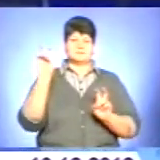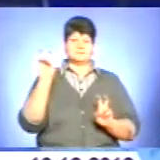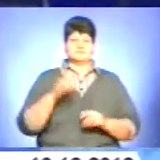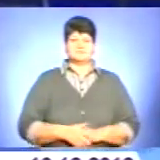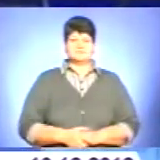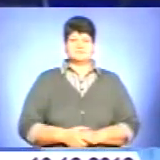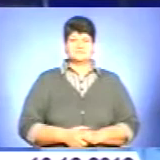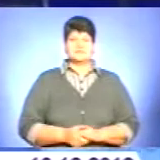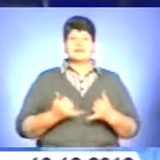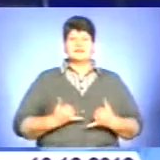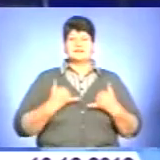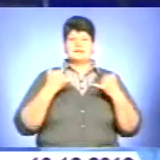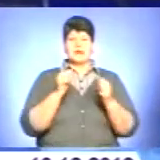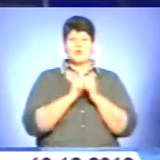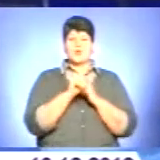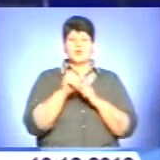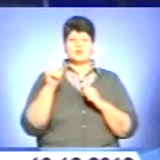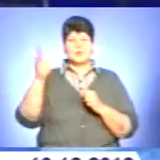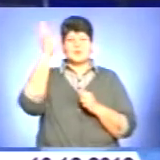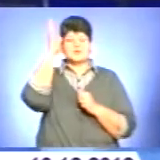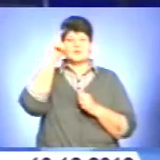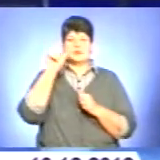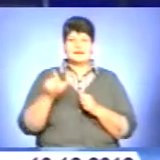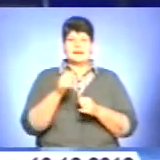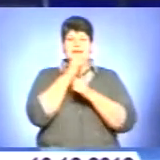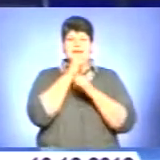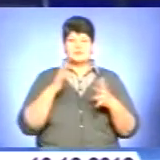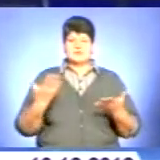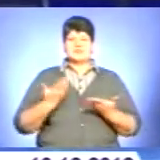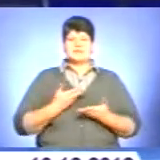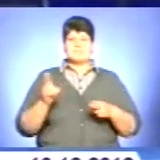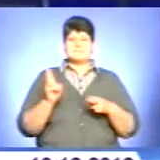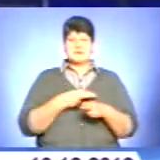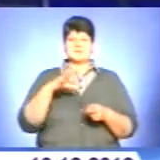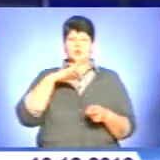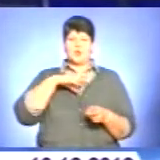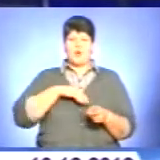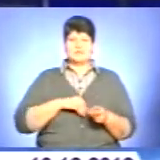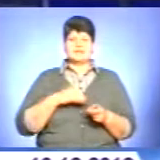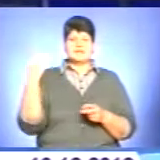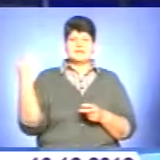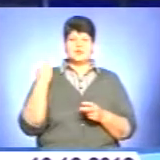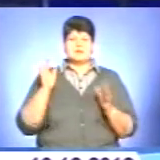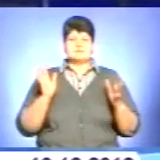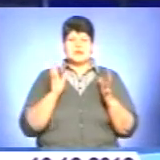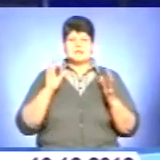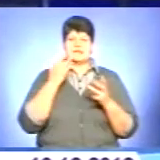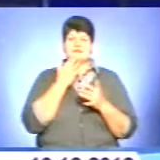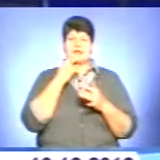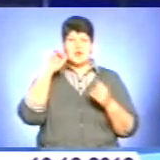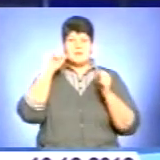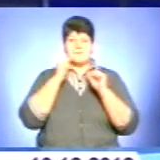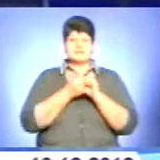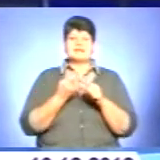Для кожної освіченої людини неможливе життя без духовності, знання історії та збереження національної пам'яті. Цими